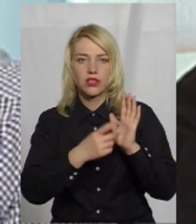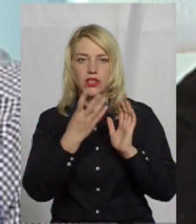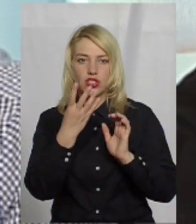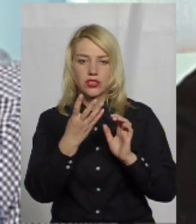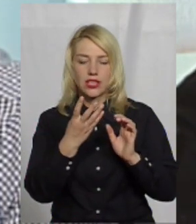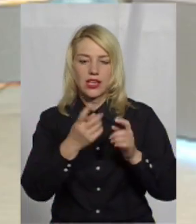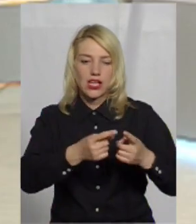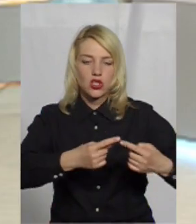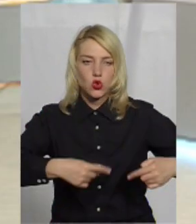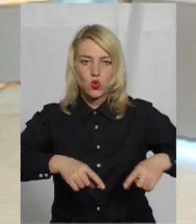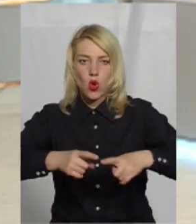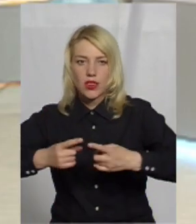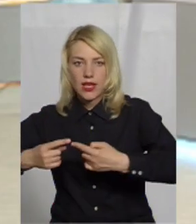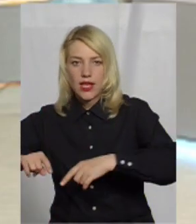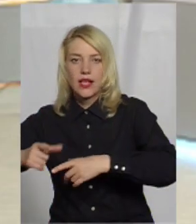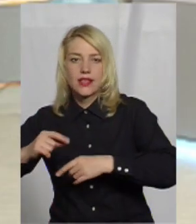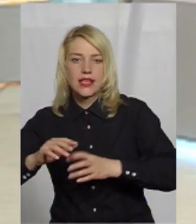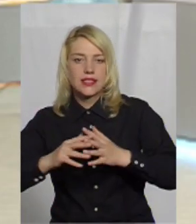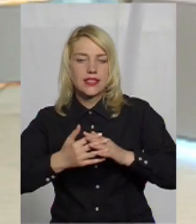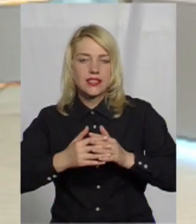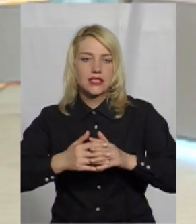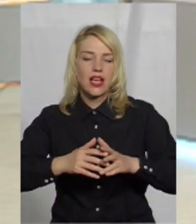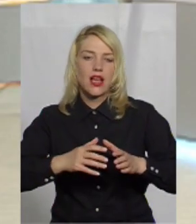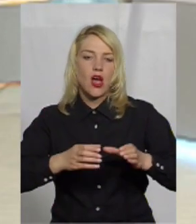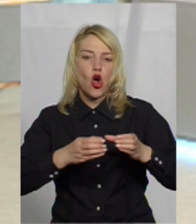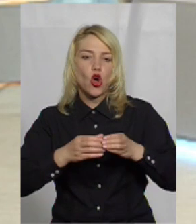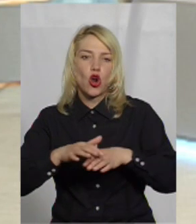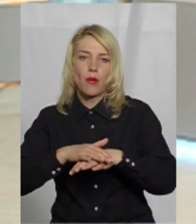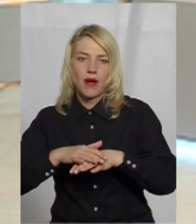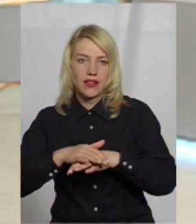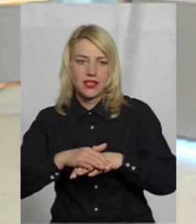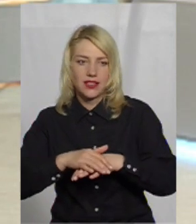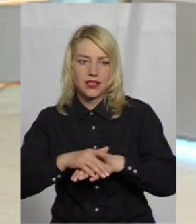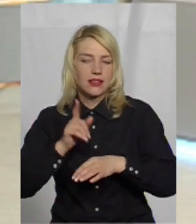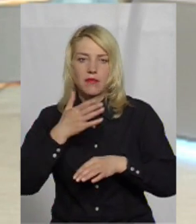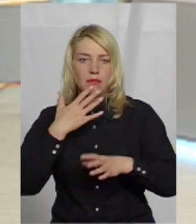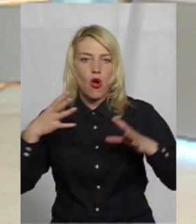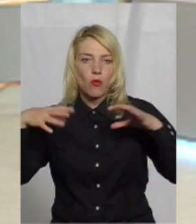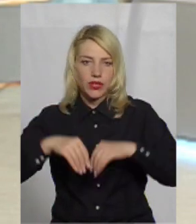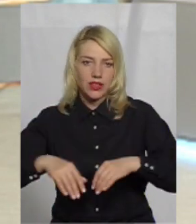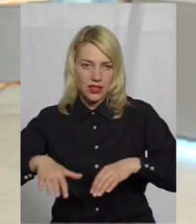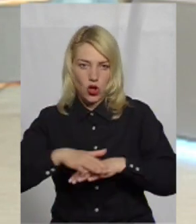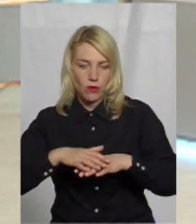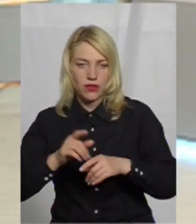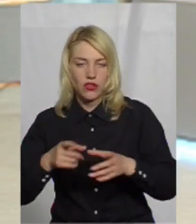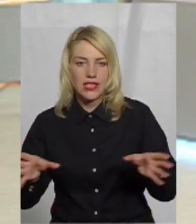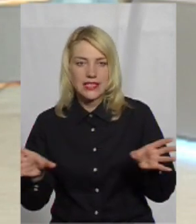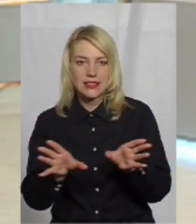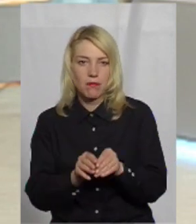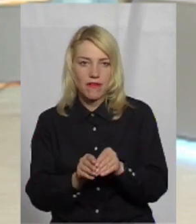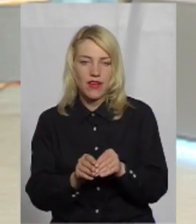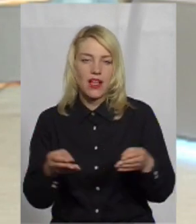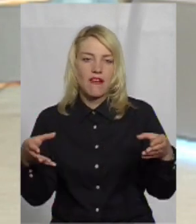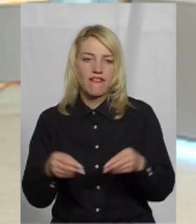чотири зони, де сільські громади, сільські ради, там в нас немає ще громад об'єднаних, вони співфінансують